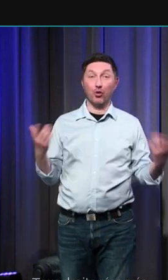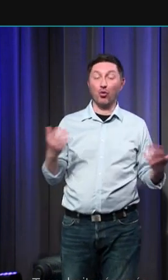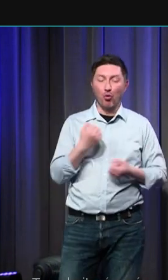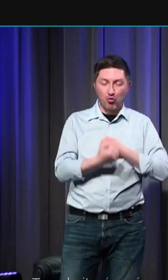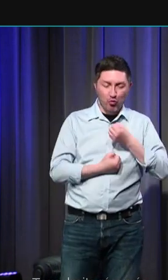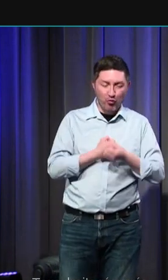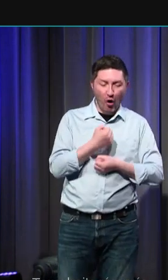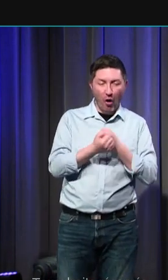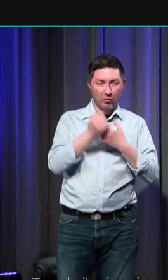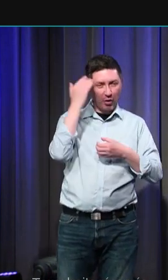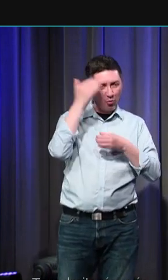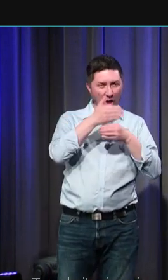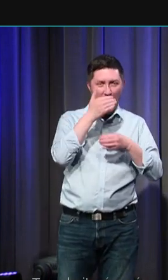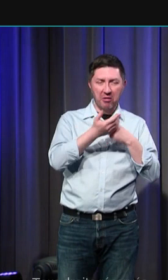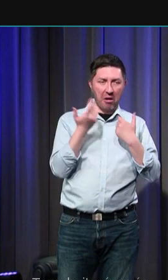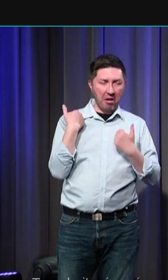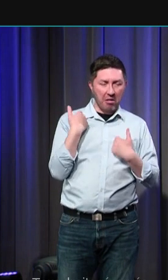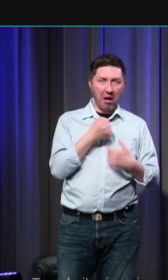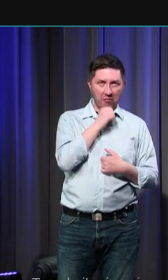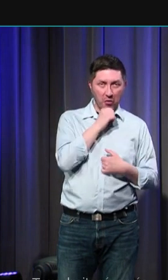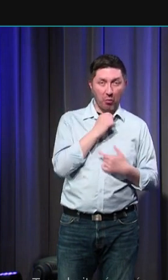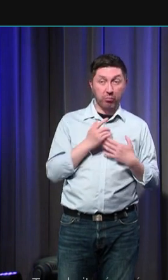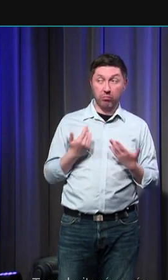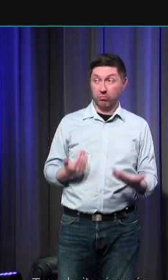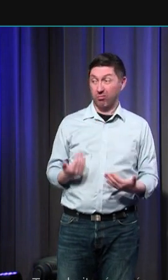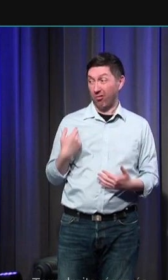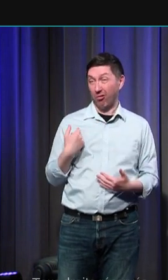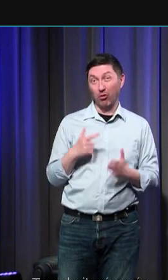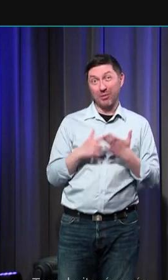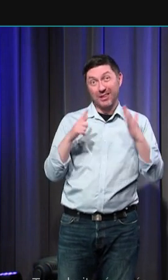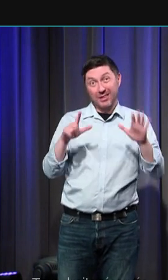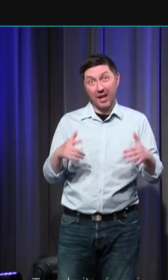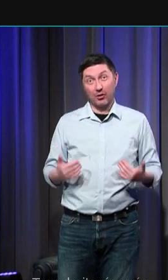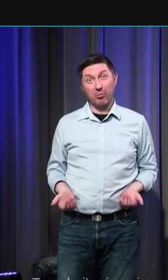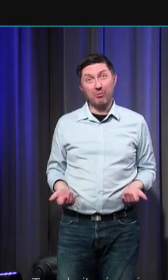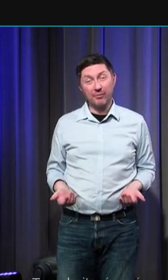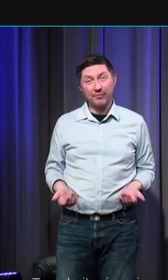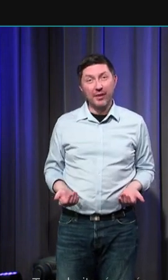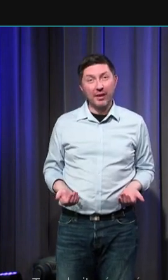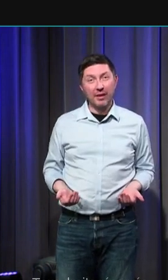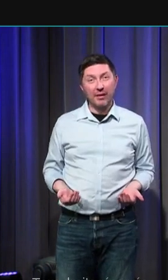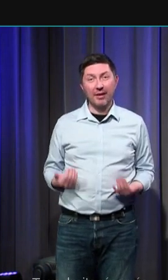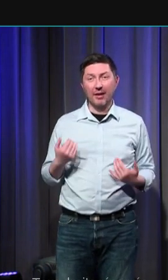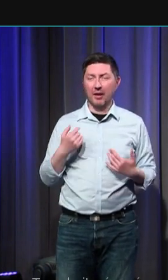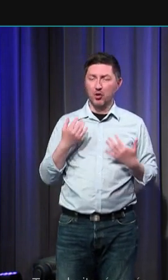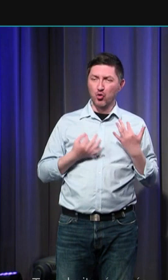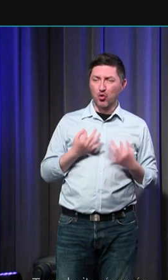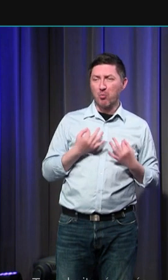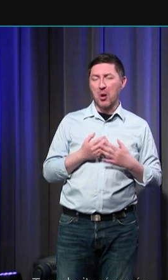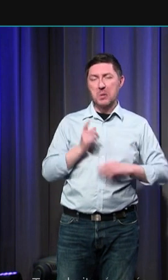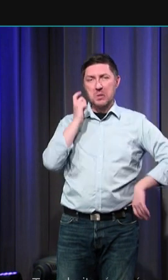médiévales et bien elles sont toujours d'actualité puisque à Rome on a statué sur fallait-il ou pas